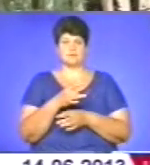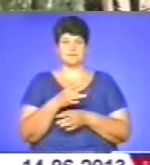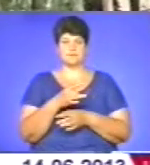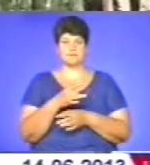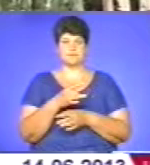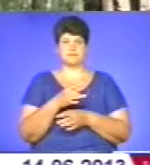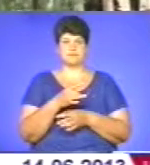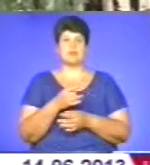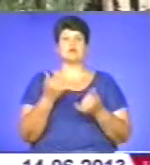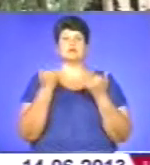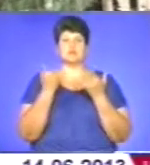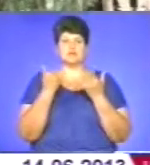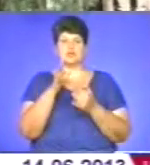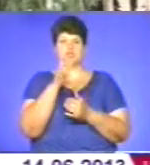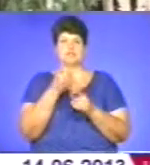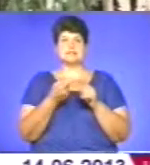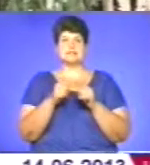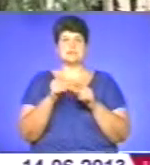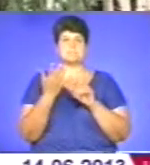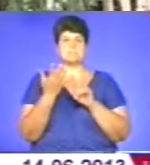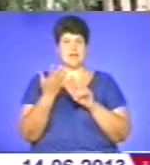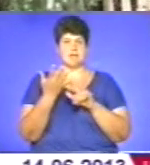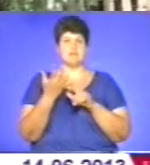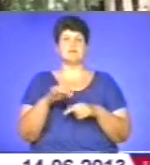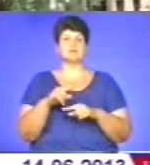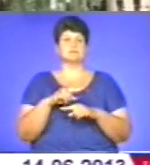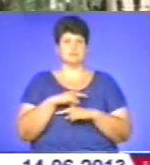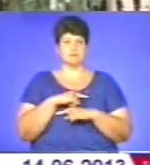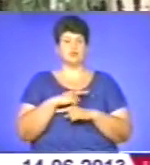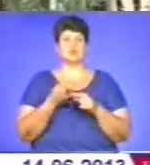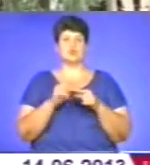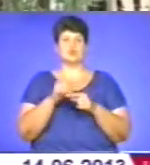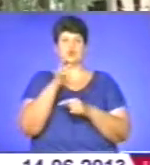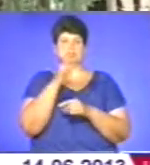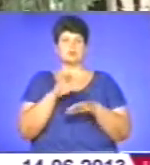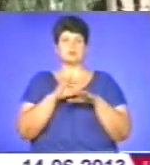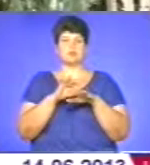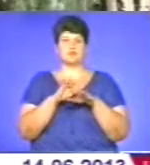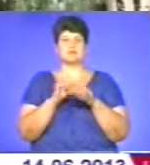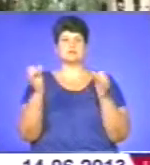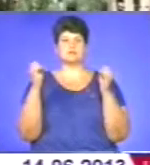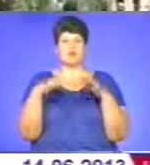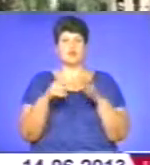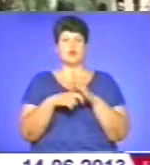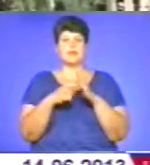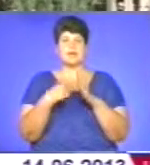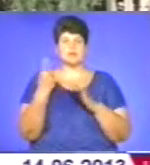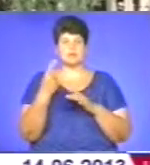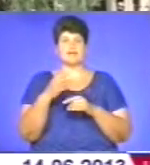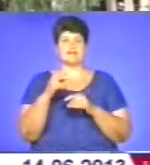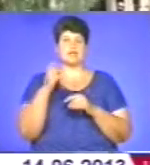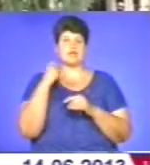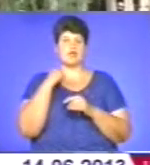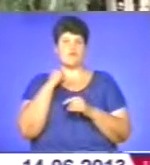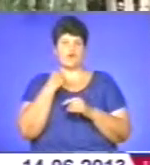На даний час це вже п'яті, тобто останні. До цього часу ми проводили збори в Донецькій області, в Кіровоградській, в Черкаській